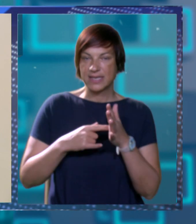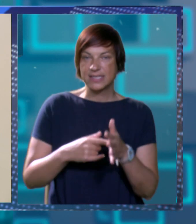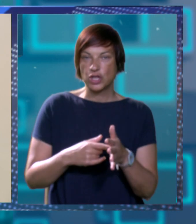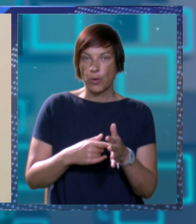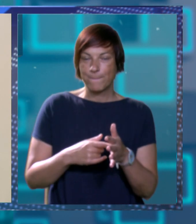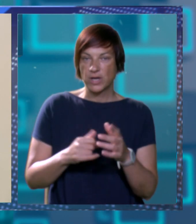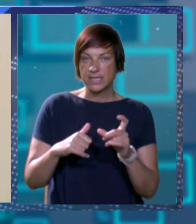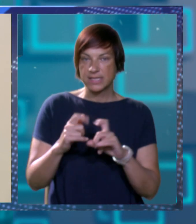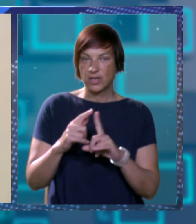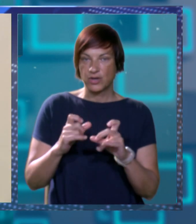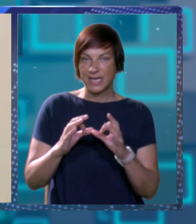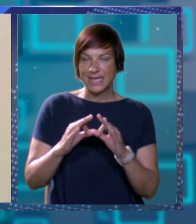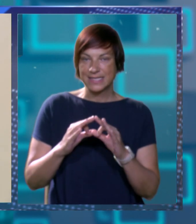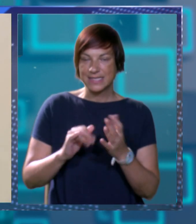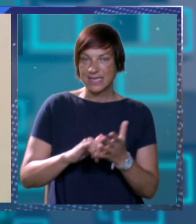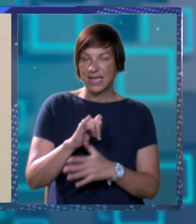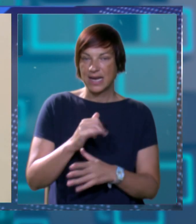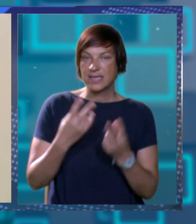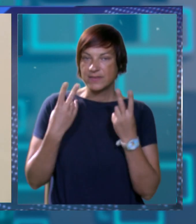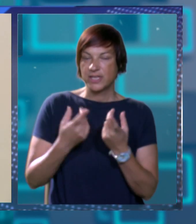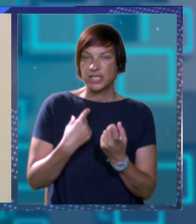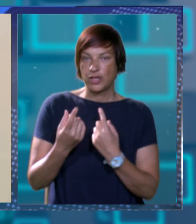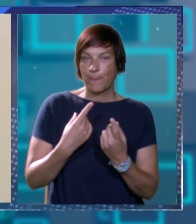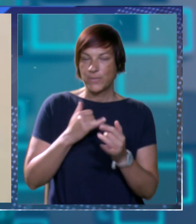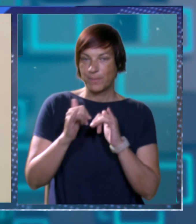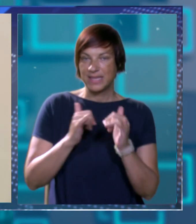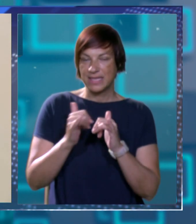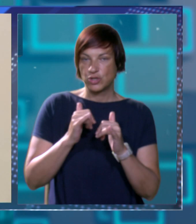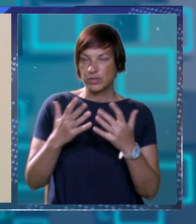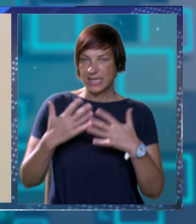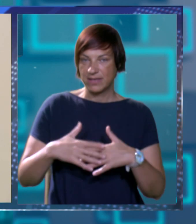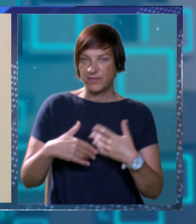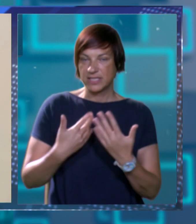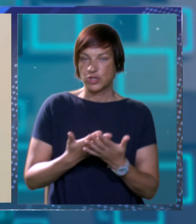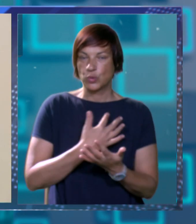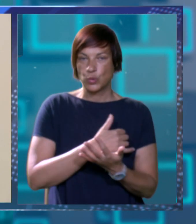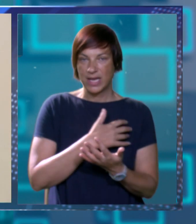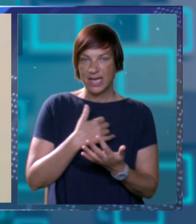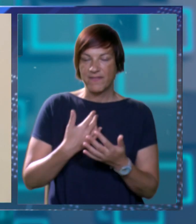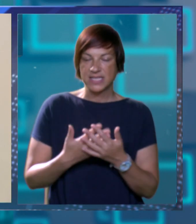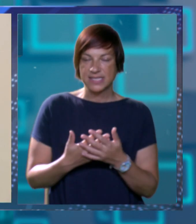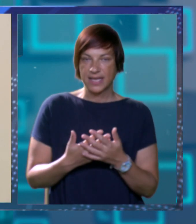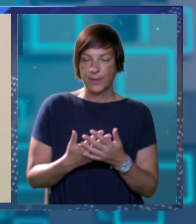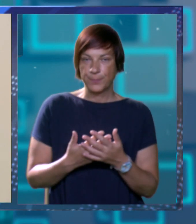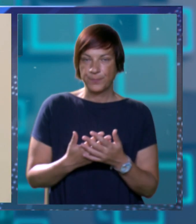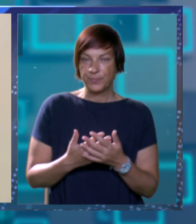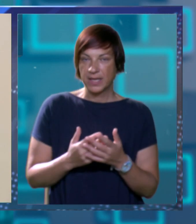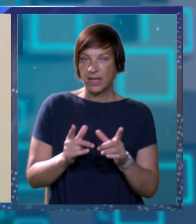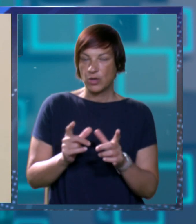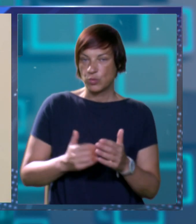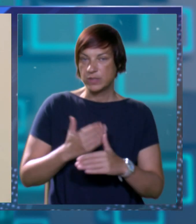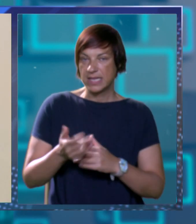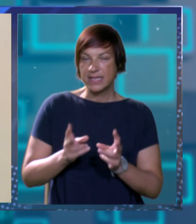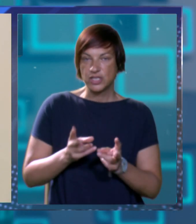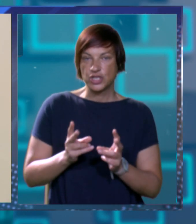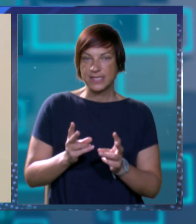to pokazuje da je Kroacija Airlines važan dio prometne i turističke infrastrukture Hrvatske. U ovoj